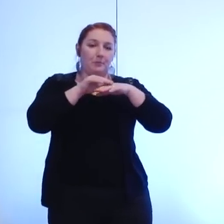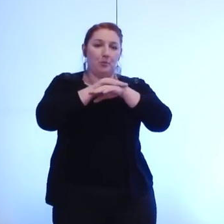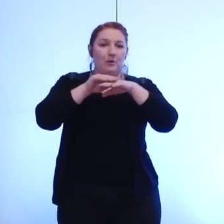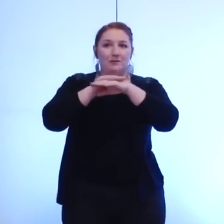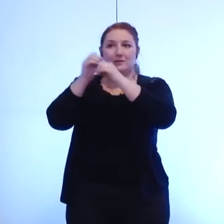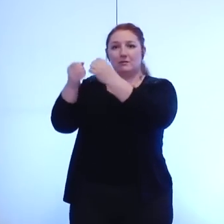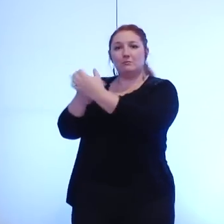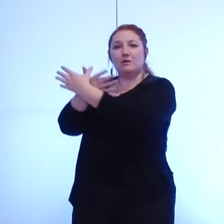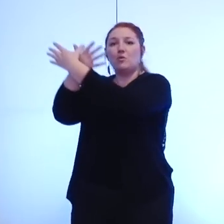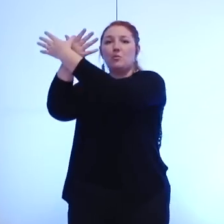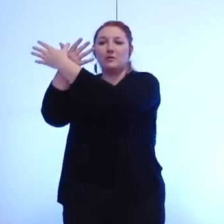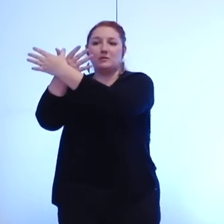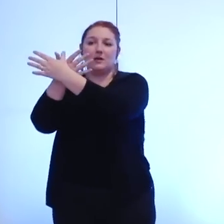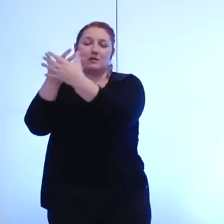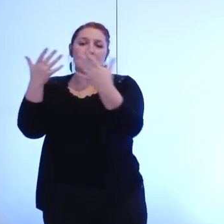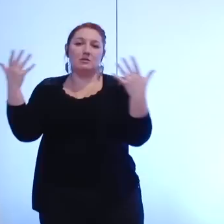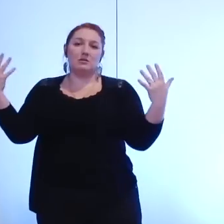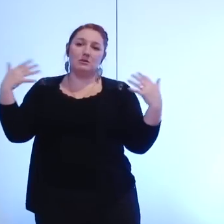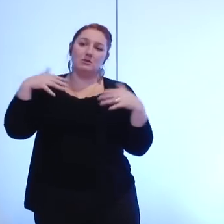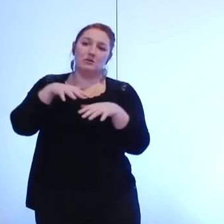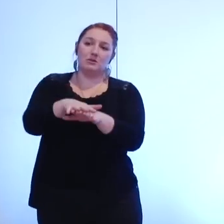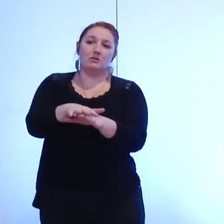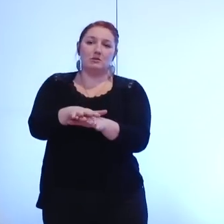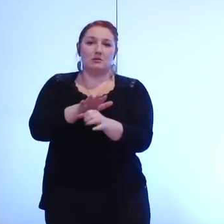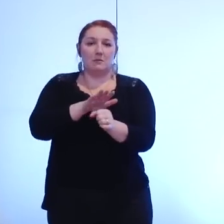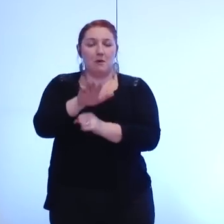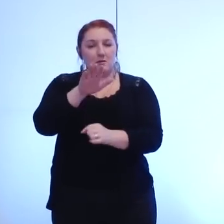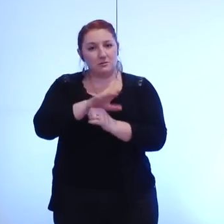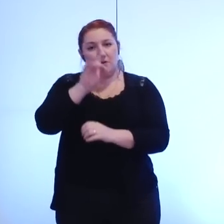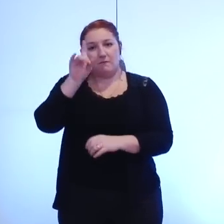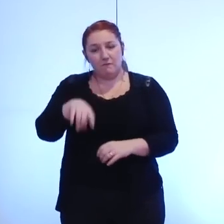à la participation active de nos concitoyens à leur élaboration